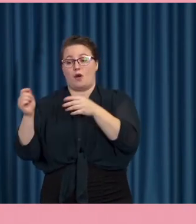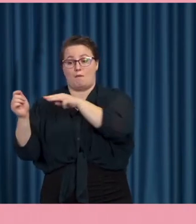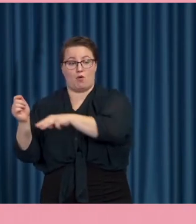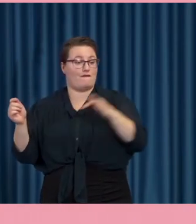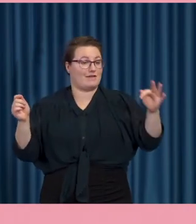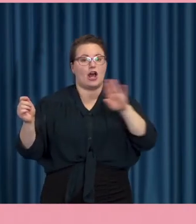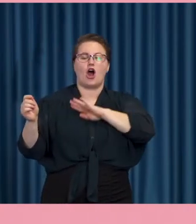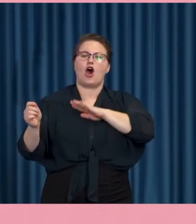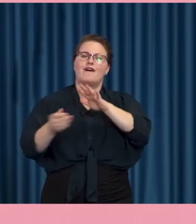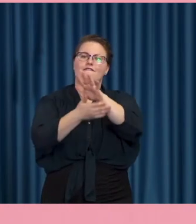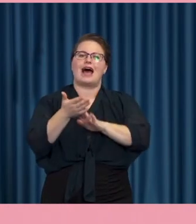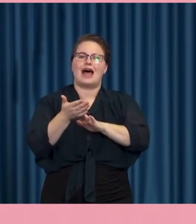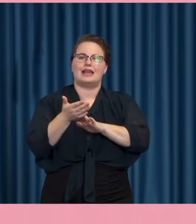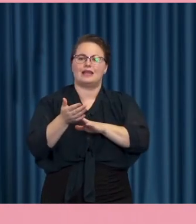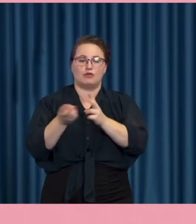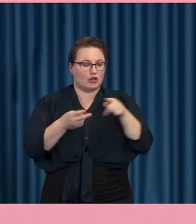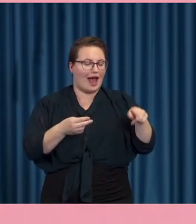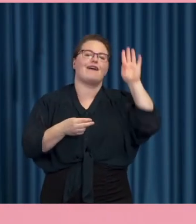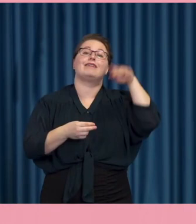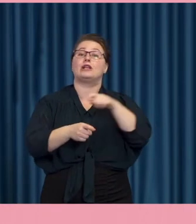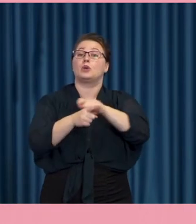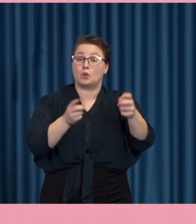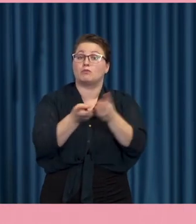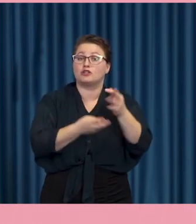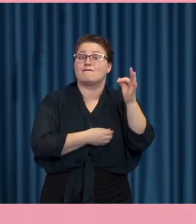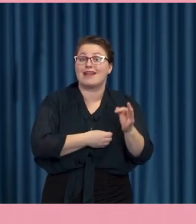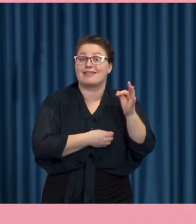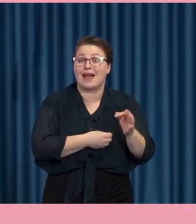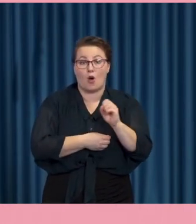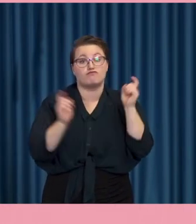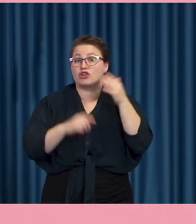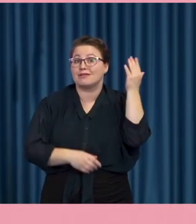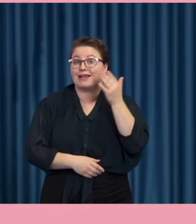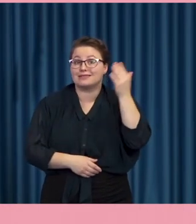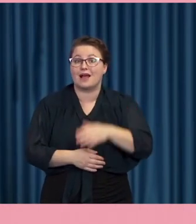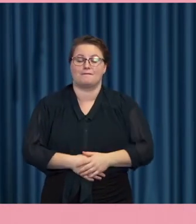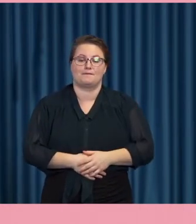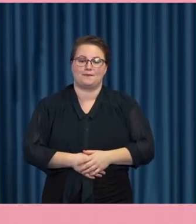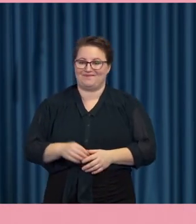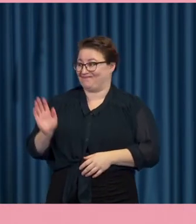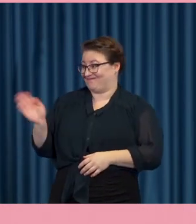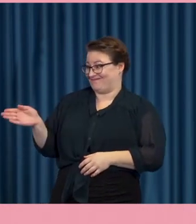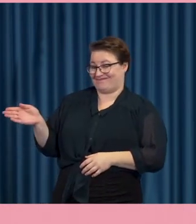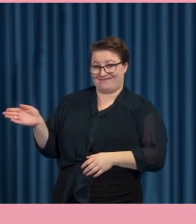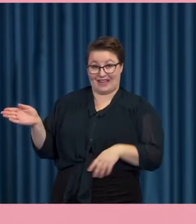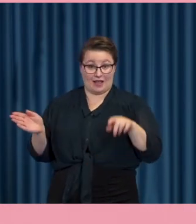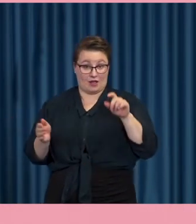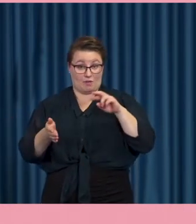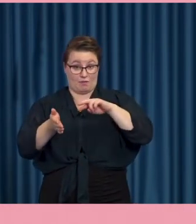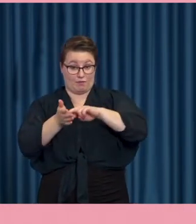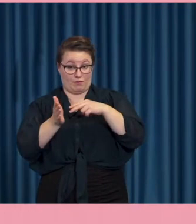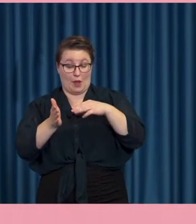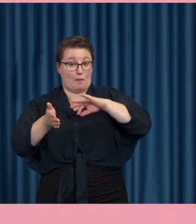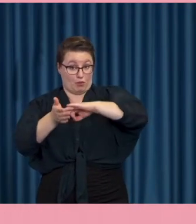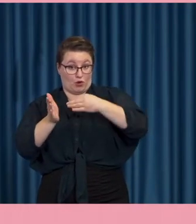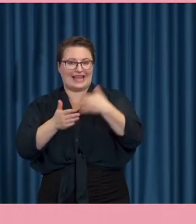kan läsa och vill veta dag. Det här är ett projekt som faktiskt är färdigt just nu som heter DigiJag. Det